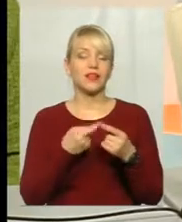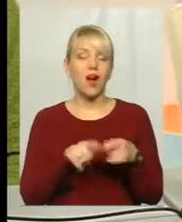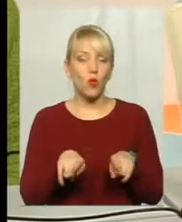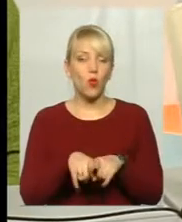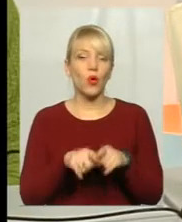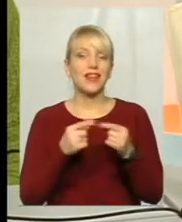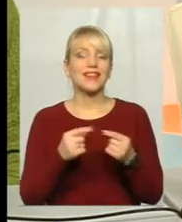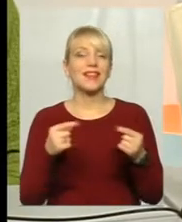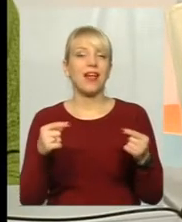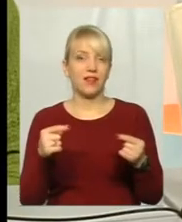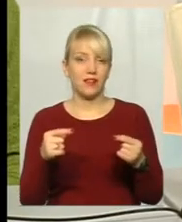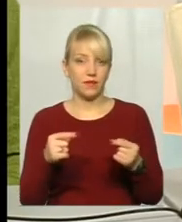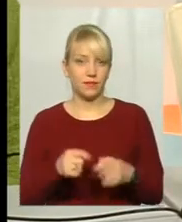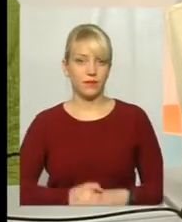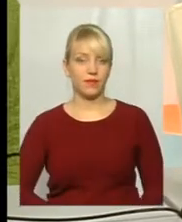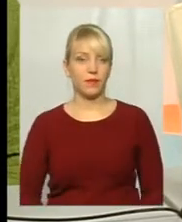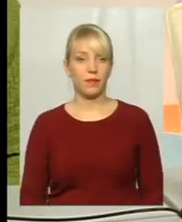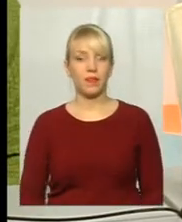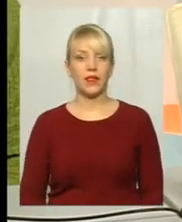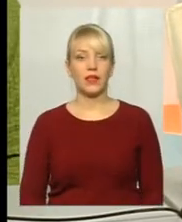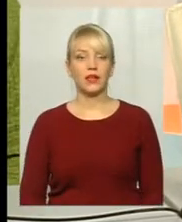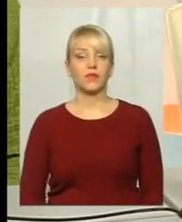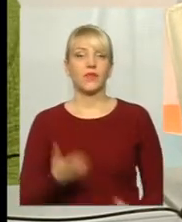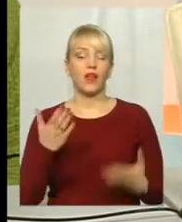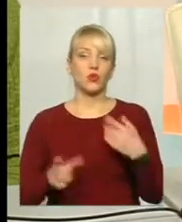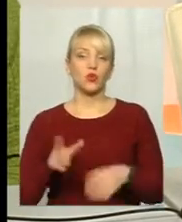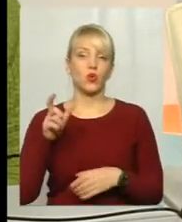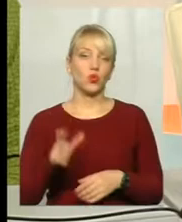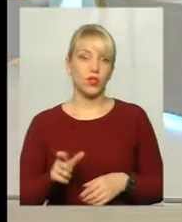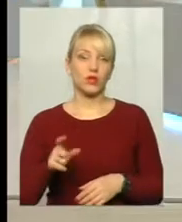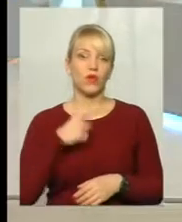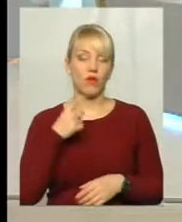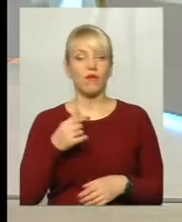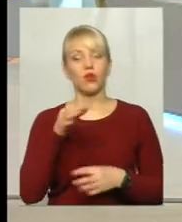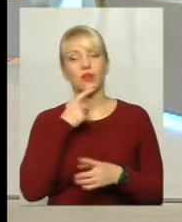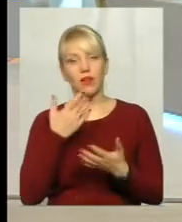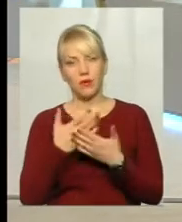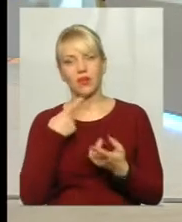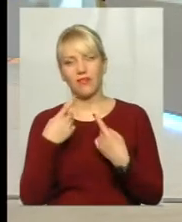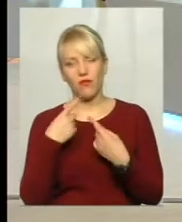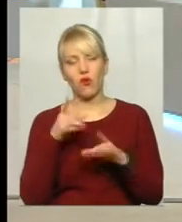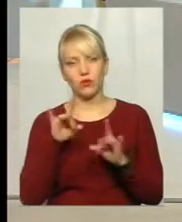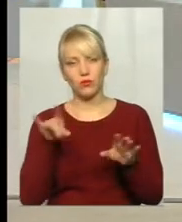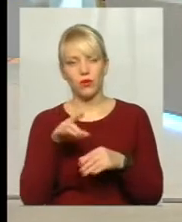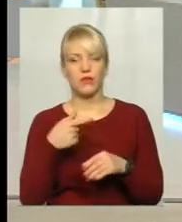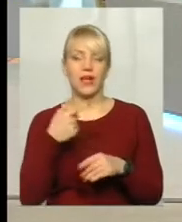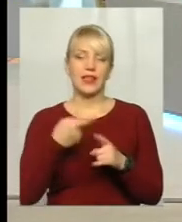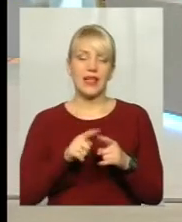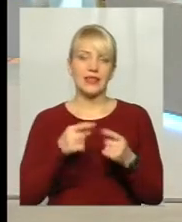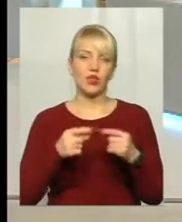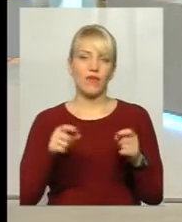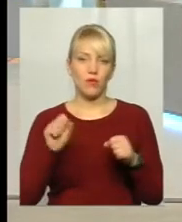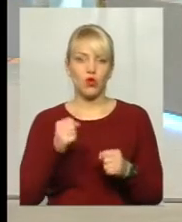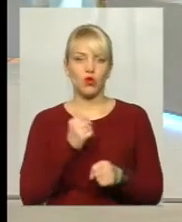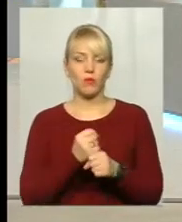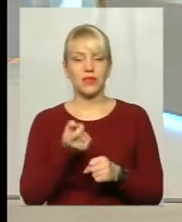вона її знайде. Дякую, пані Тетюйовна. Пані Лариса, якщо людині отак от в розмові кажуть, ну, ми вам там зможемо на цей товар зробити знижку. Це